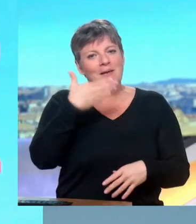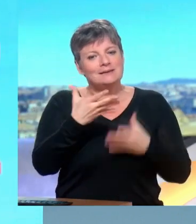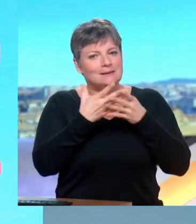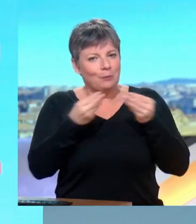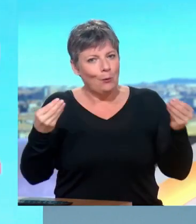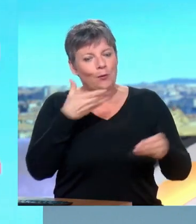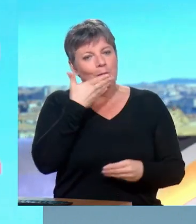messieurs. Merci beaucoup.